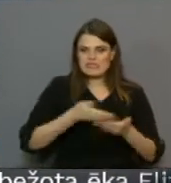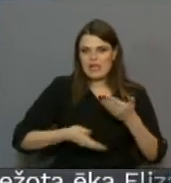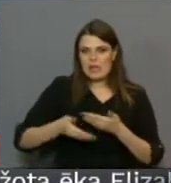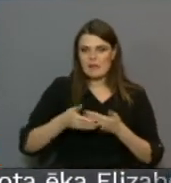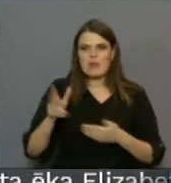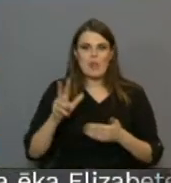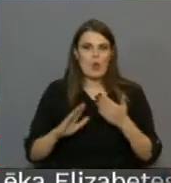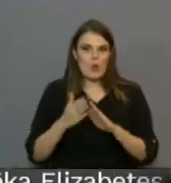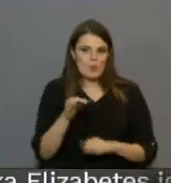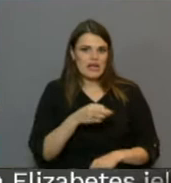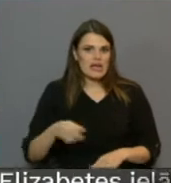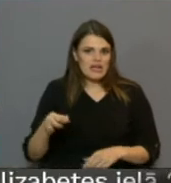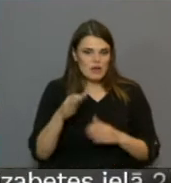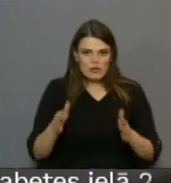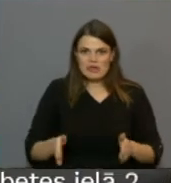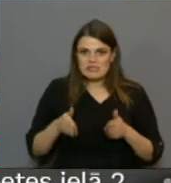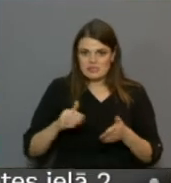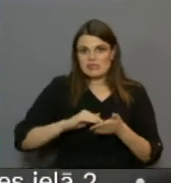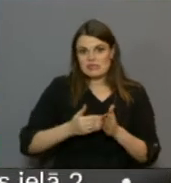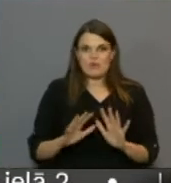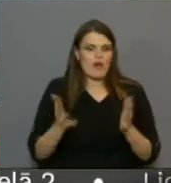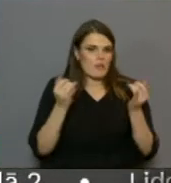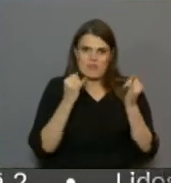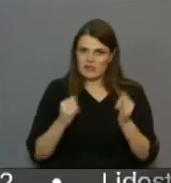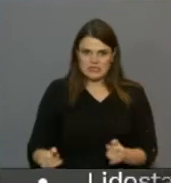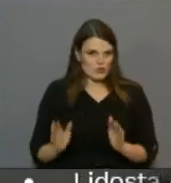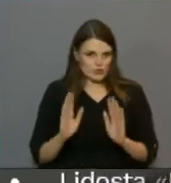reģionā slimnīcu situācijas eskalācijas gadījumā.